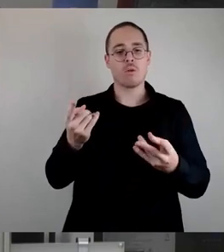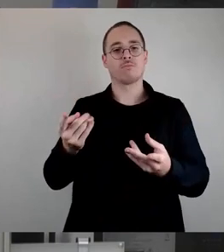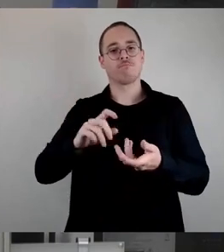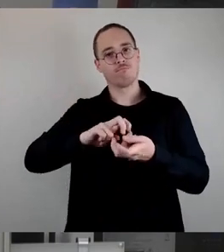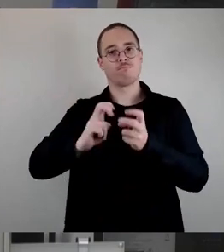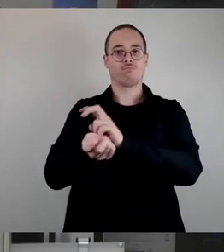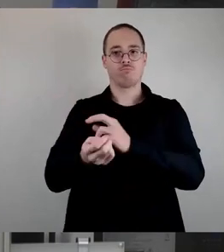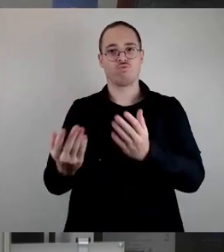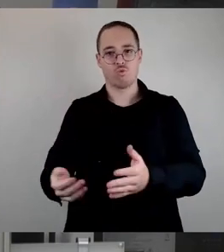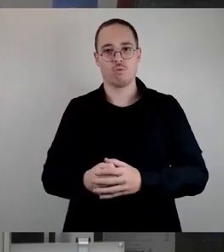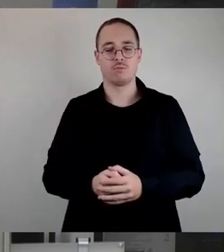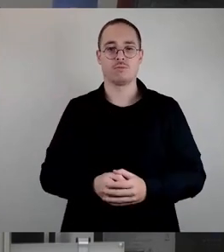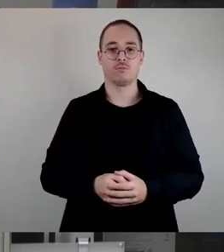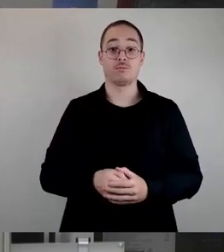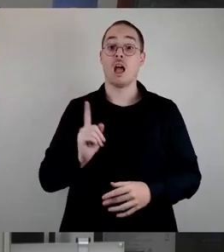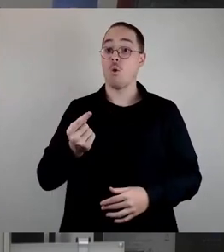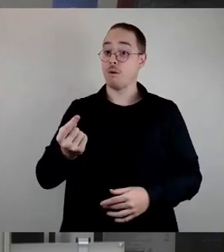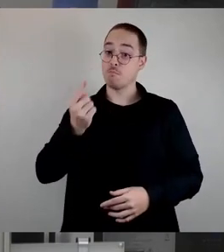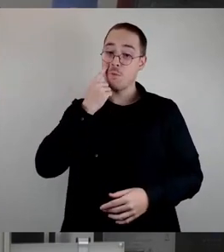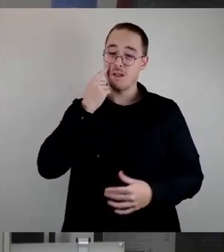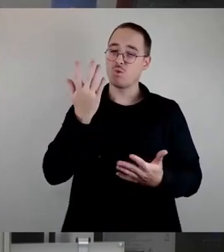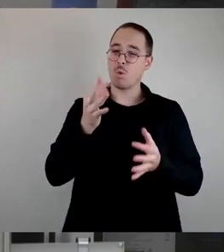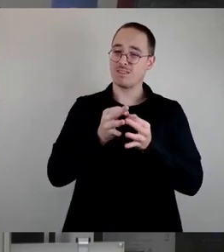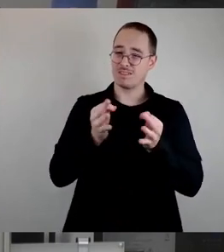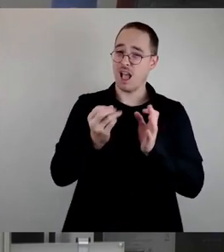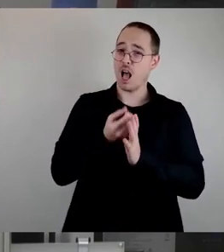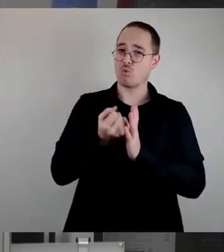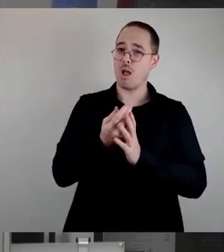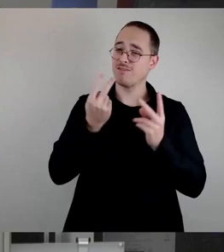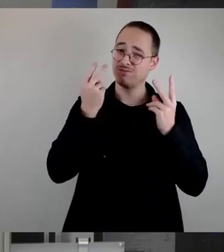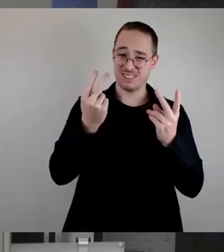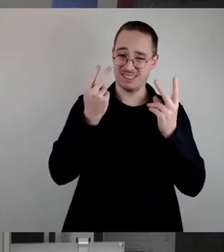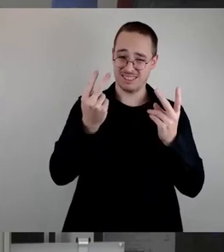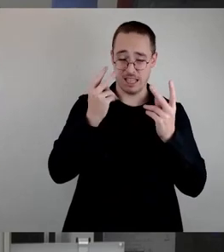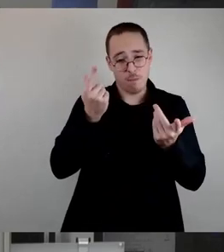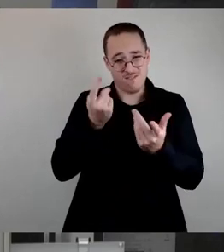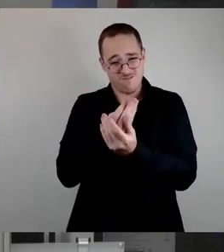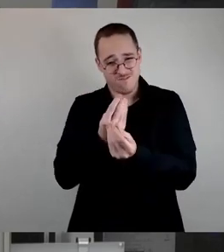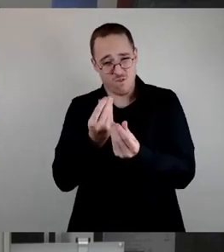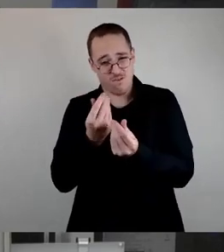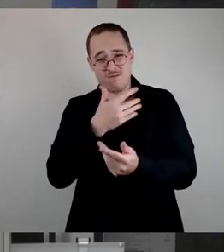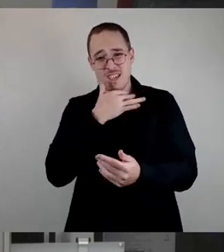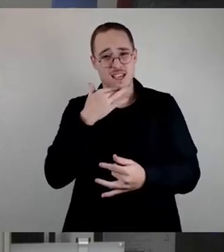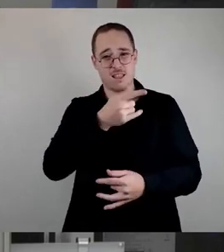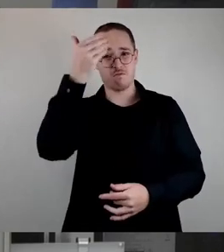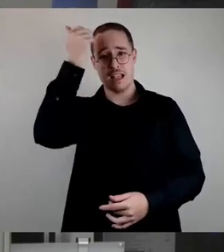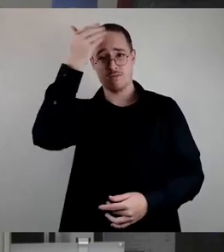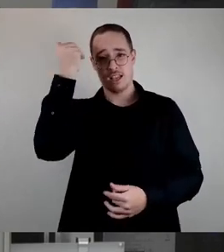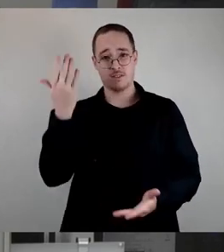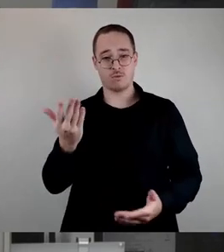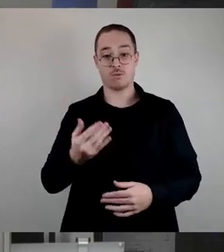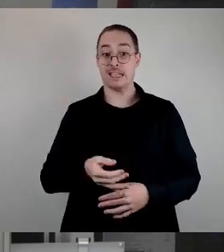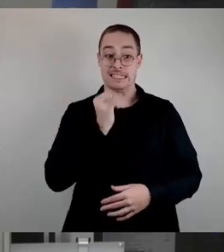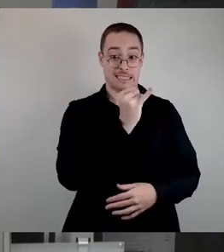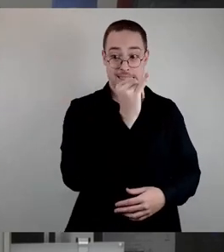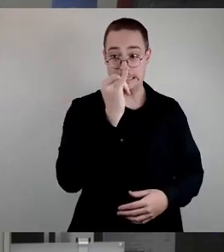gerade tagesaktuell leider in Vergessenheit gerät. Den individuellen Lernerfolg jedes einzelnen Schülers